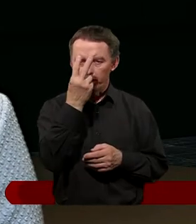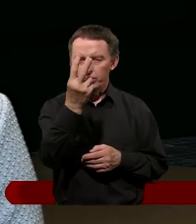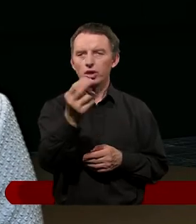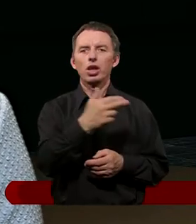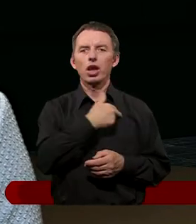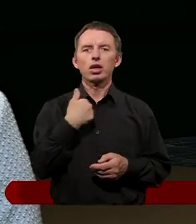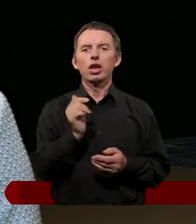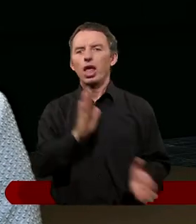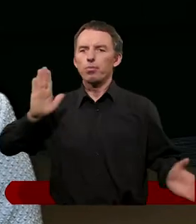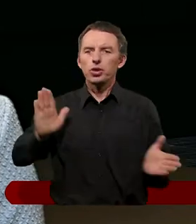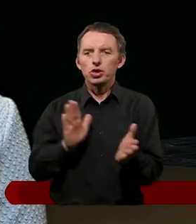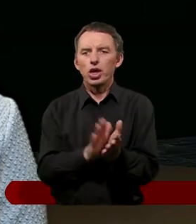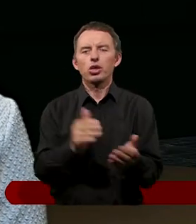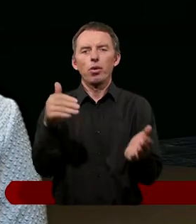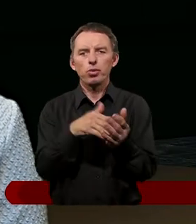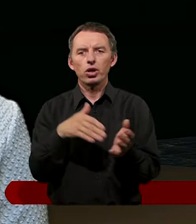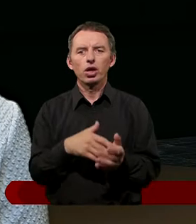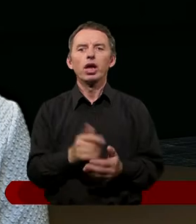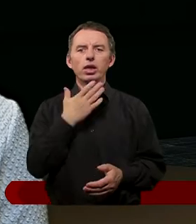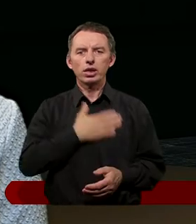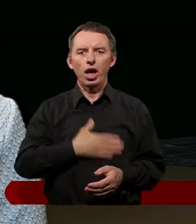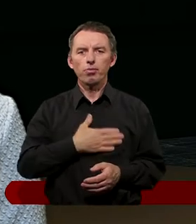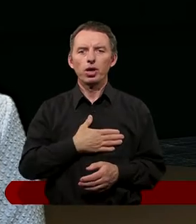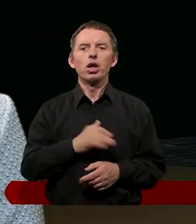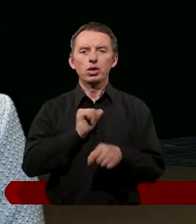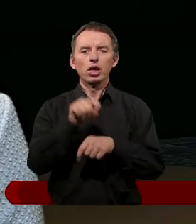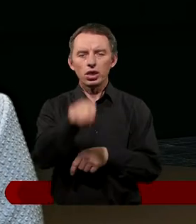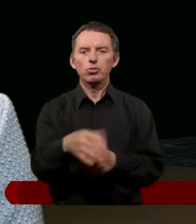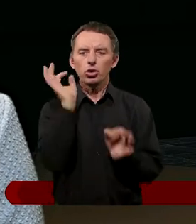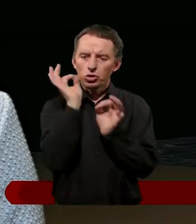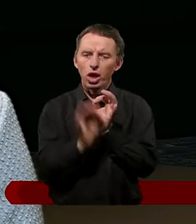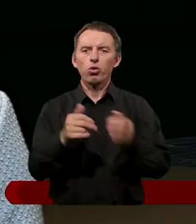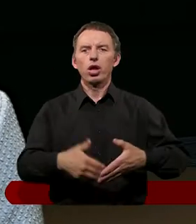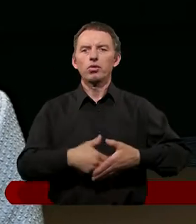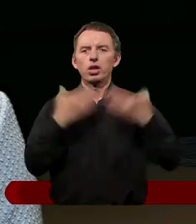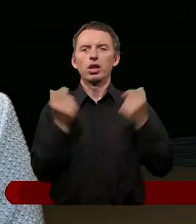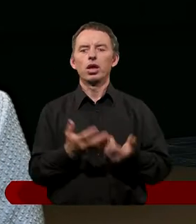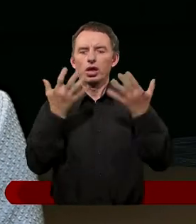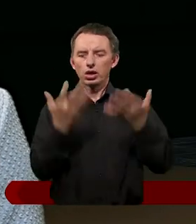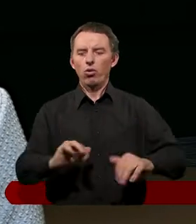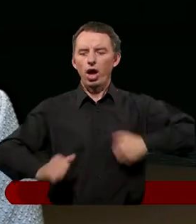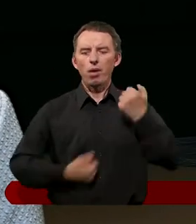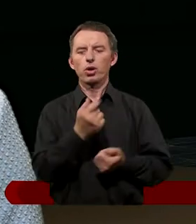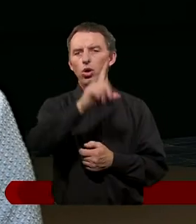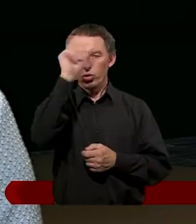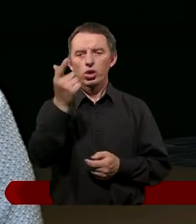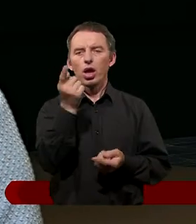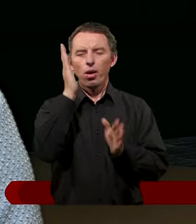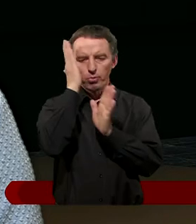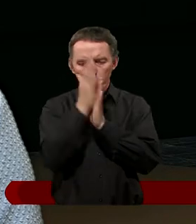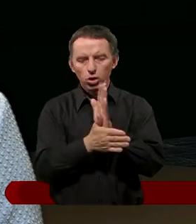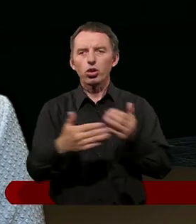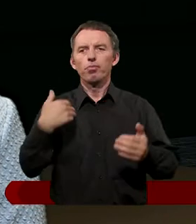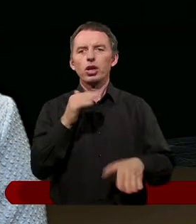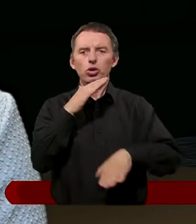najmniejsze potrzeby. I sabbat też jest takim szczególnym dniem, gdzie Jezus chce, żeby ludzie po prostu byli